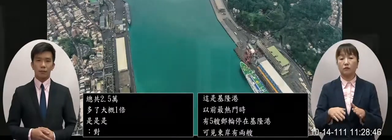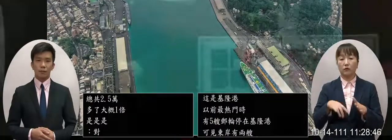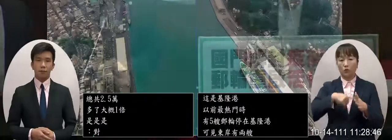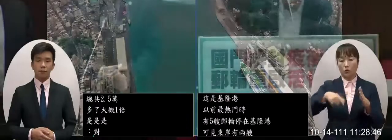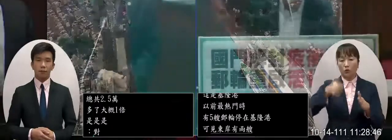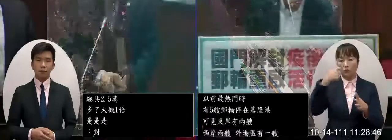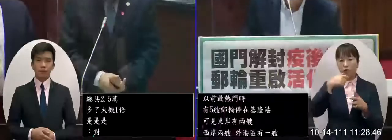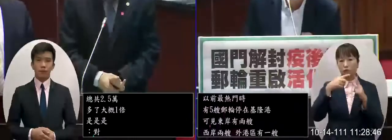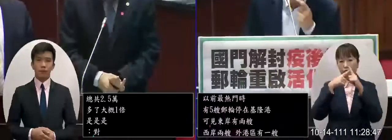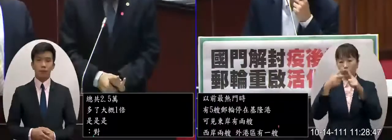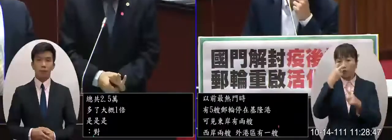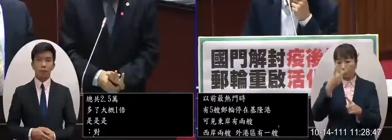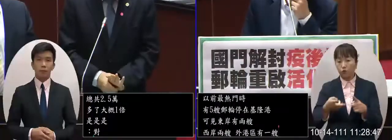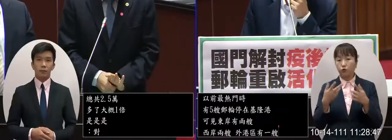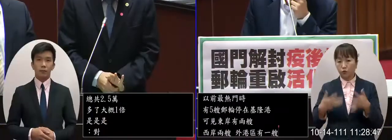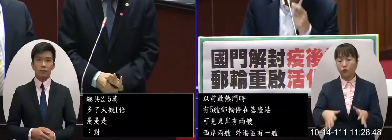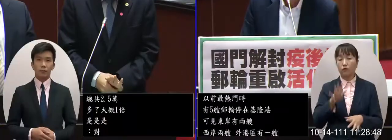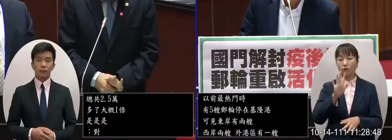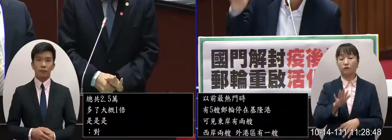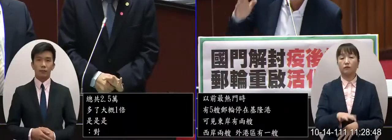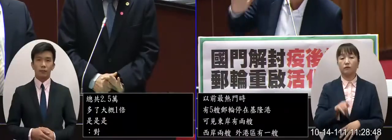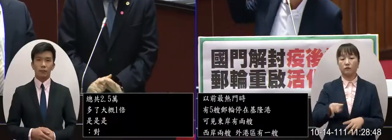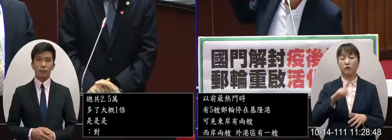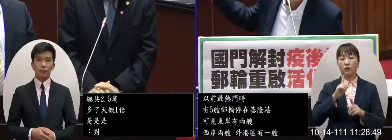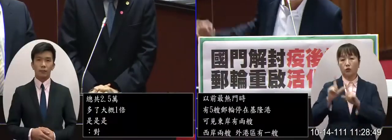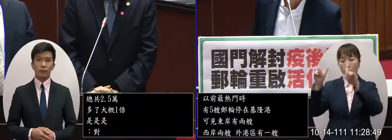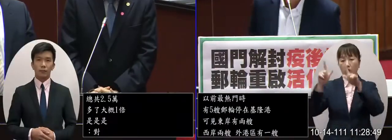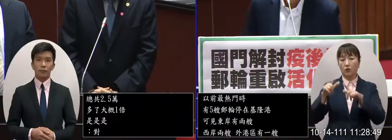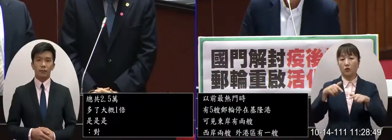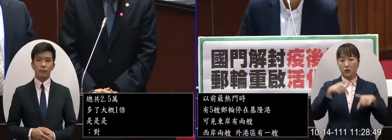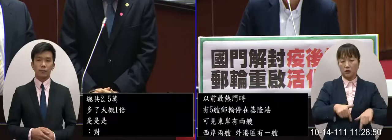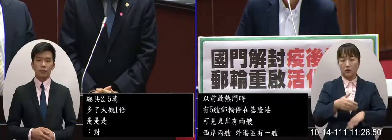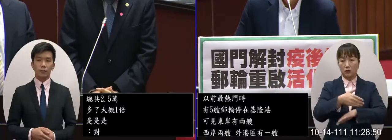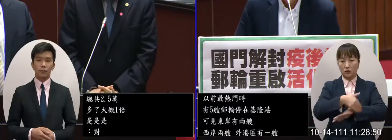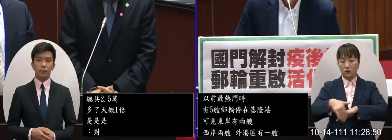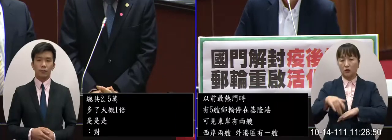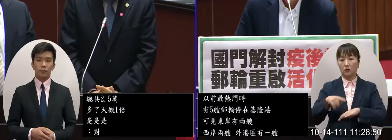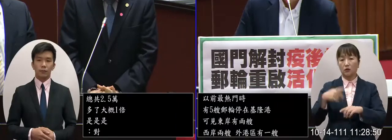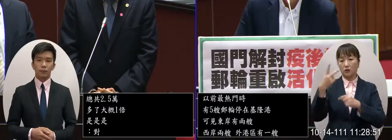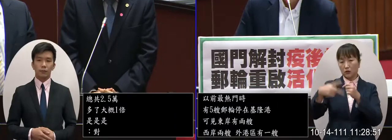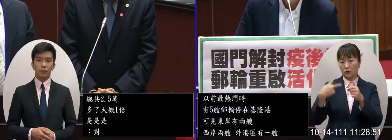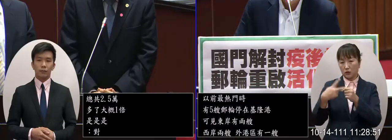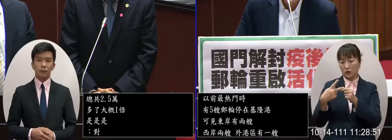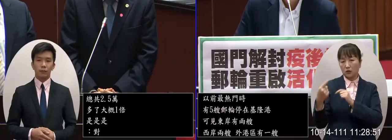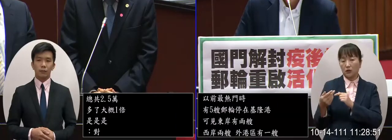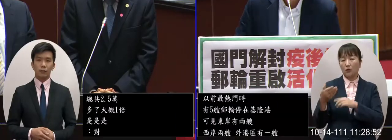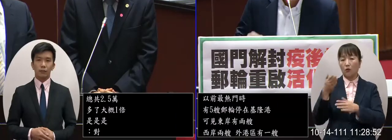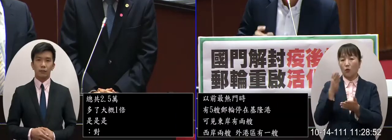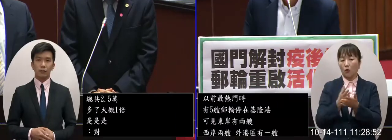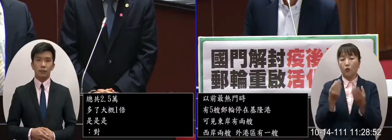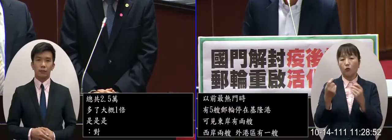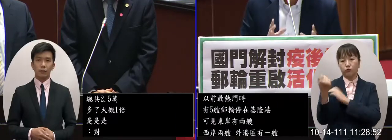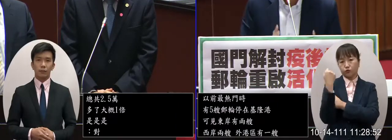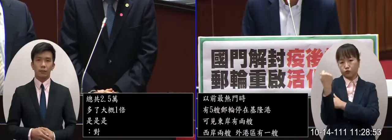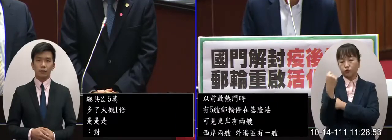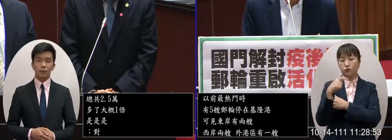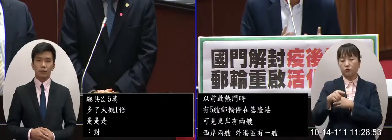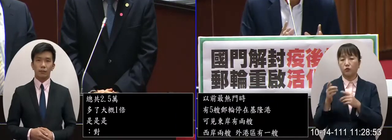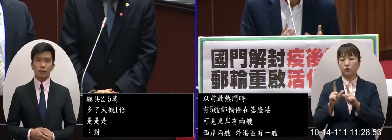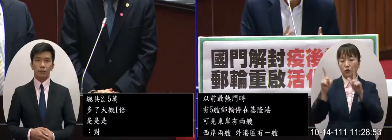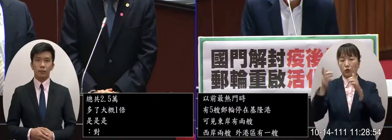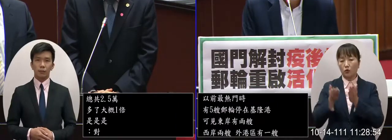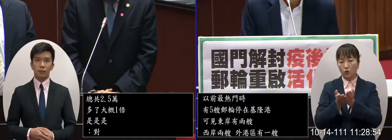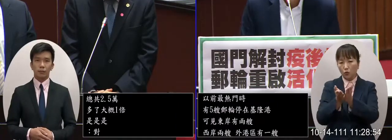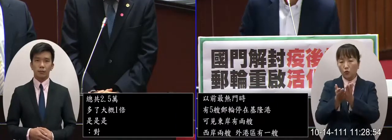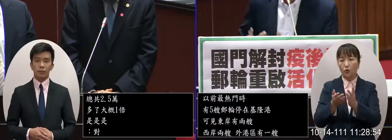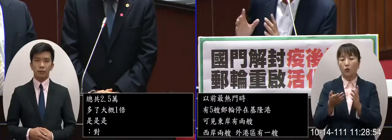院長也去看過部長也去看過我們的東岸跟西岸這兩年我們其實也沒有停下來很努力的把東岸的